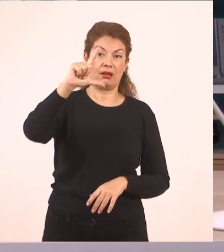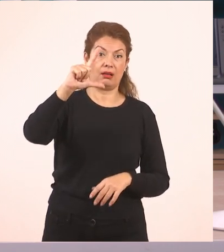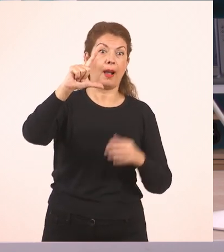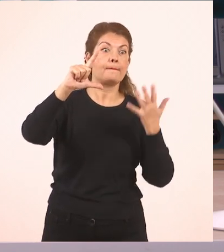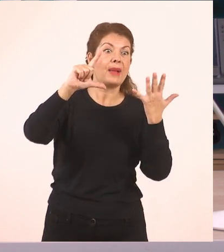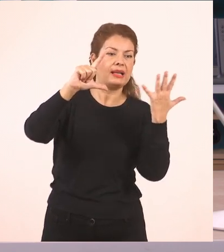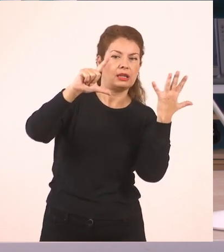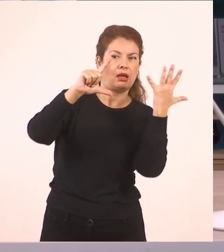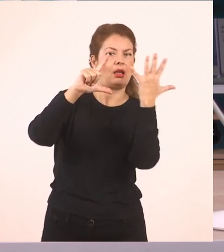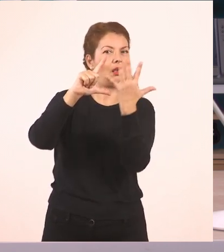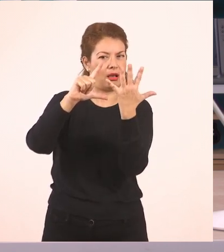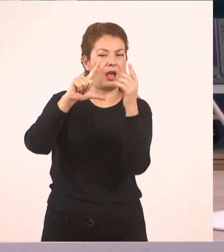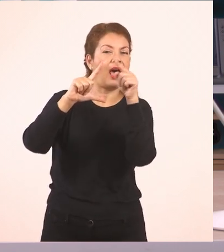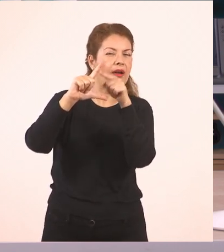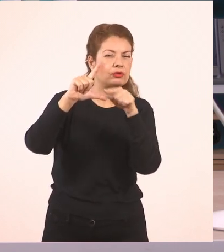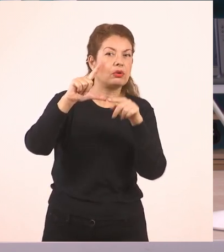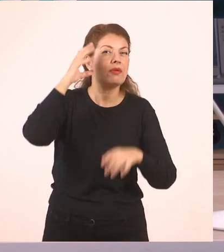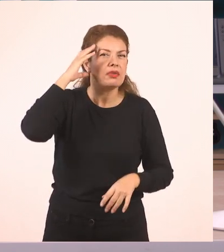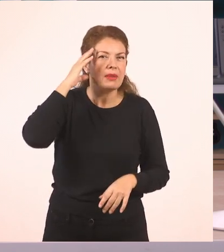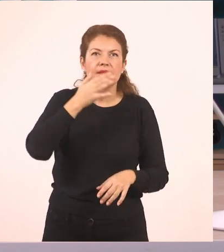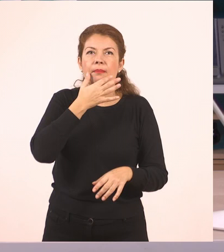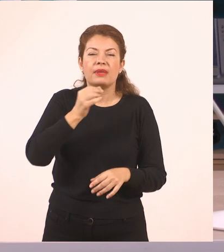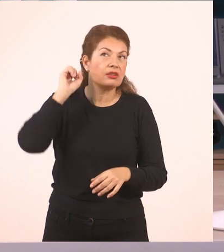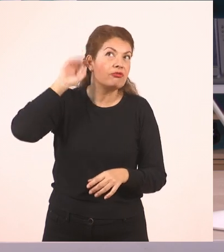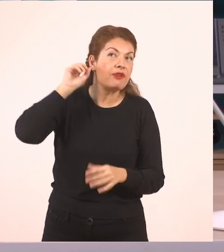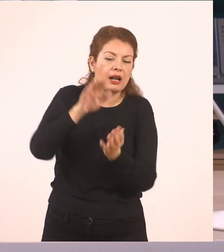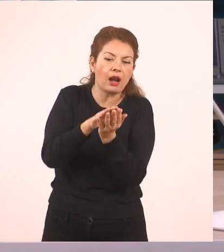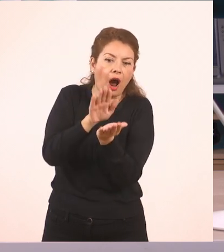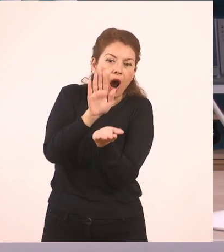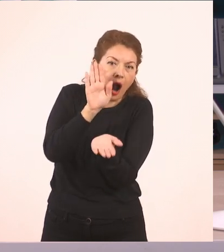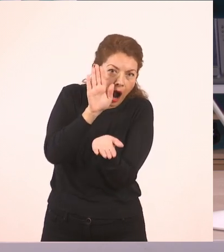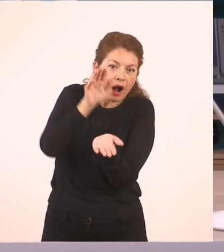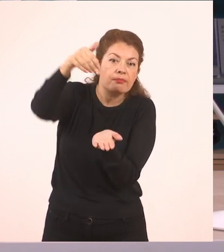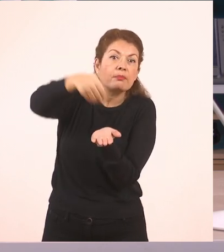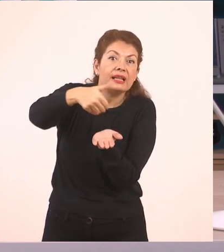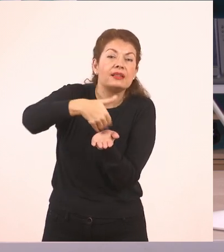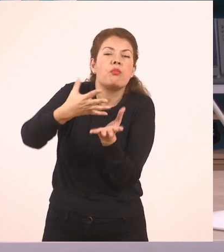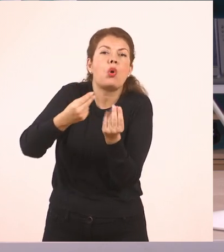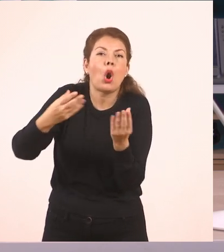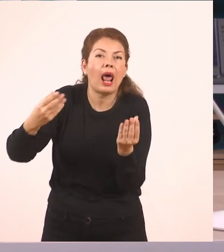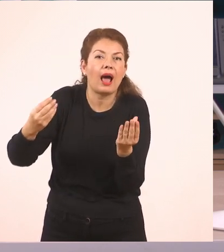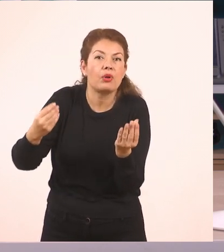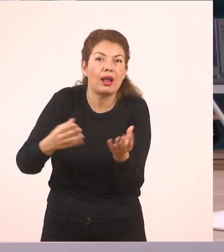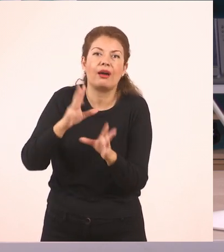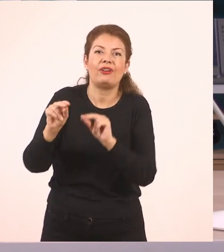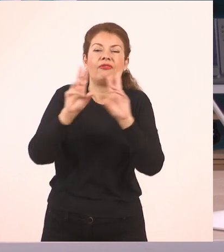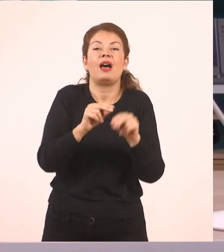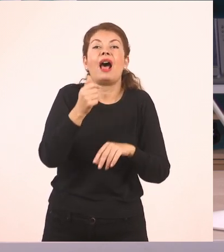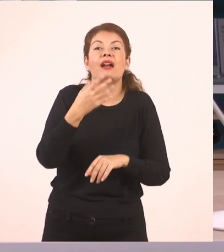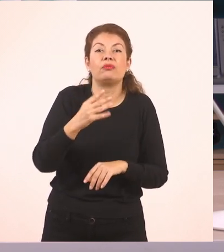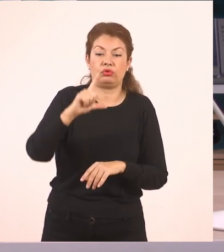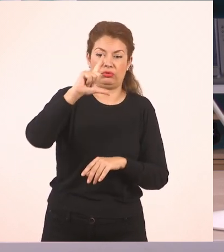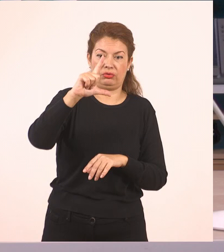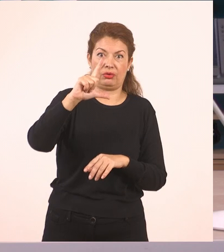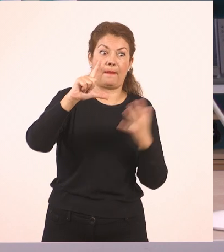πάντα το μεγαλύτερο. Οπότε θα έρθω και θα αναποδογυρίσω αυτό το σύμβολο ανισότητας. Το στόμα της φάλαινας,